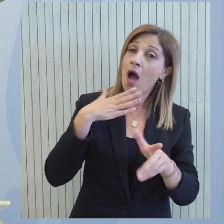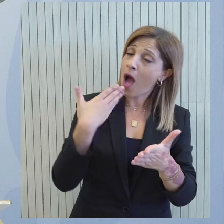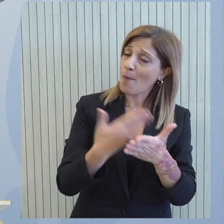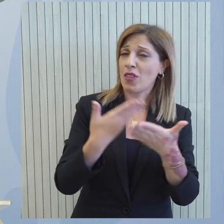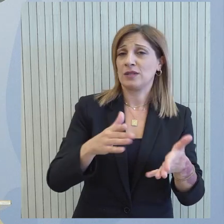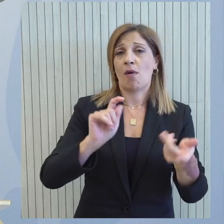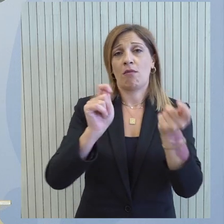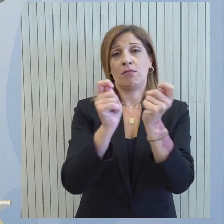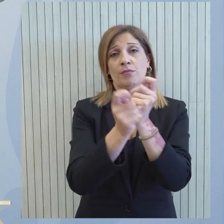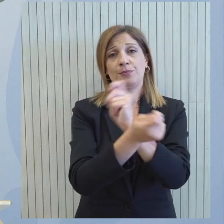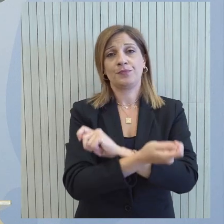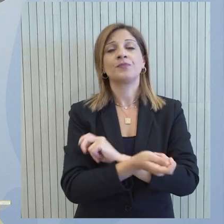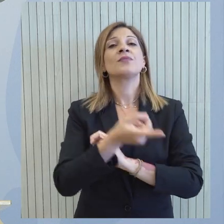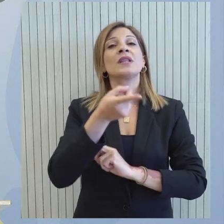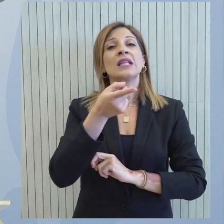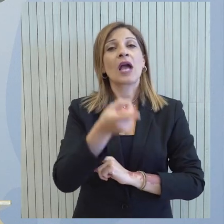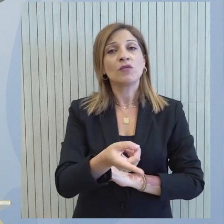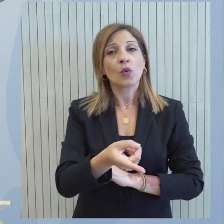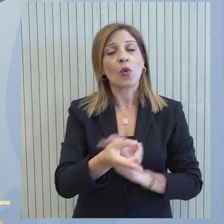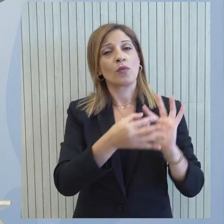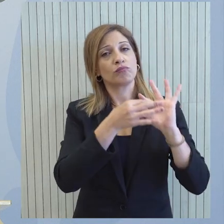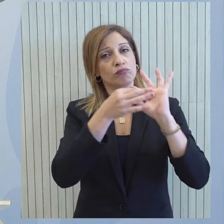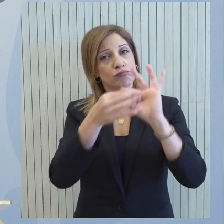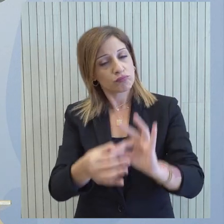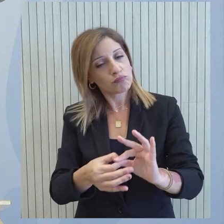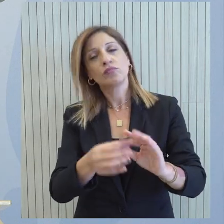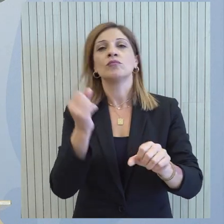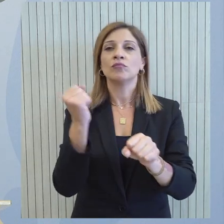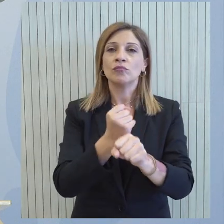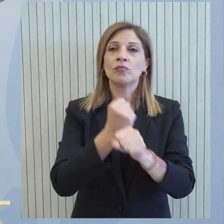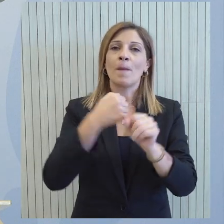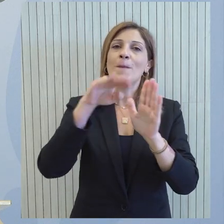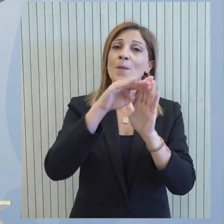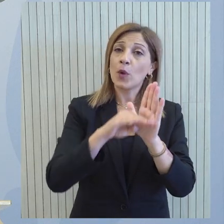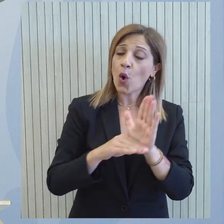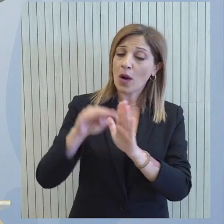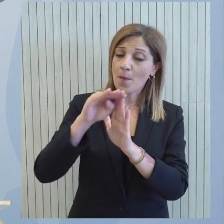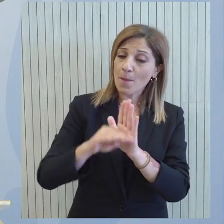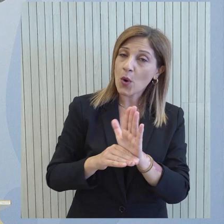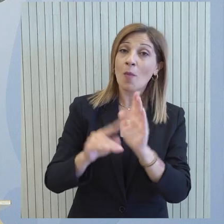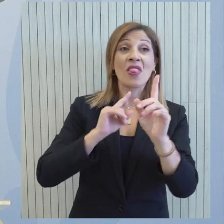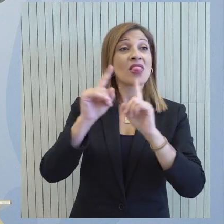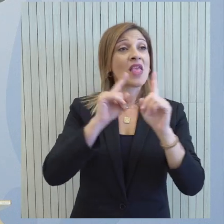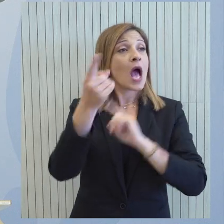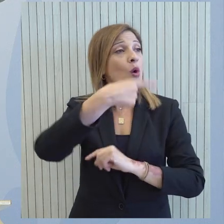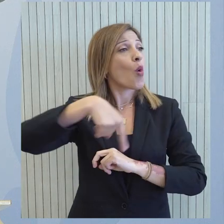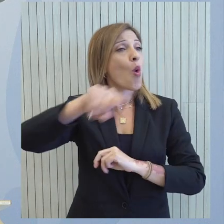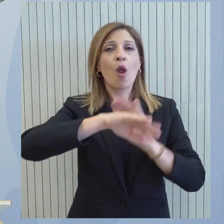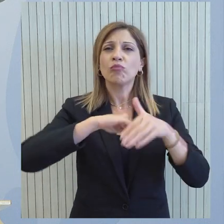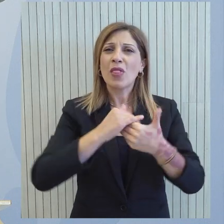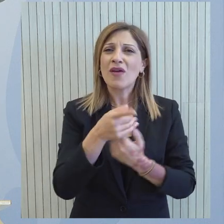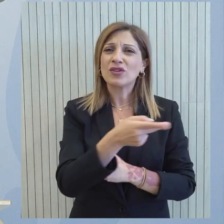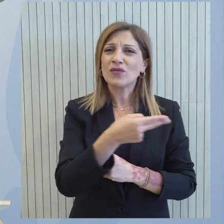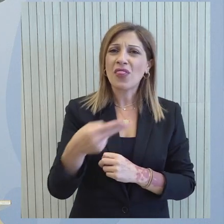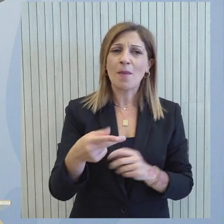των μεταρρυθμίσεων που ήδη υλοποιούνται. Στο πλαίσιο αυτό, θα συνεχίσουμε να λειτουργούμε στην βάση προγραμματισμού και μέσω του διαλόγου με όλους τους